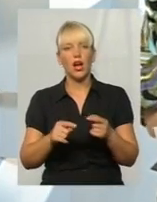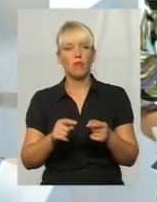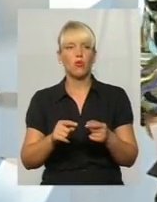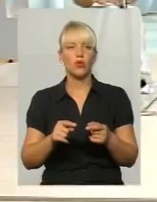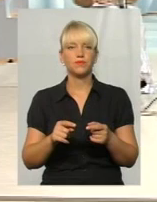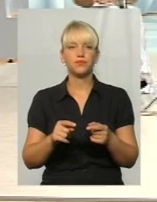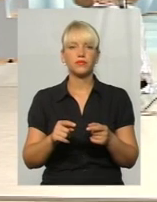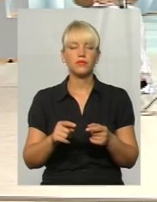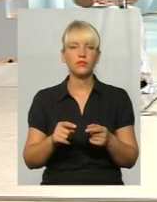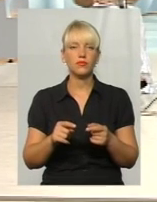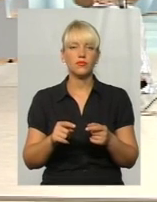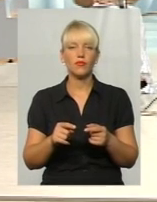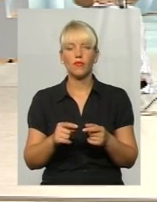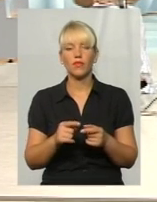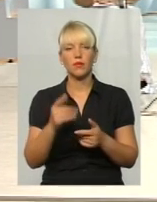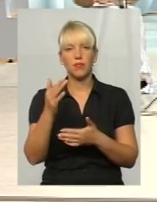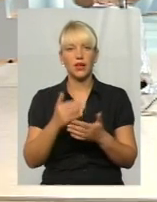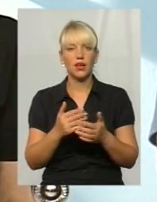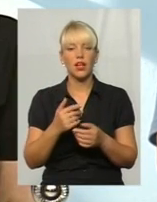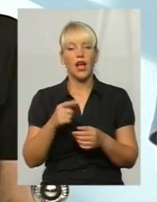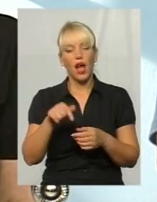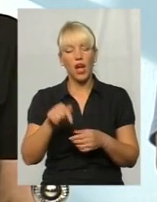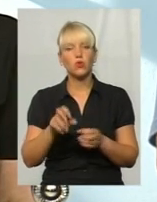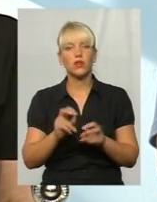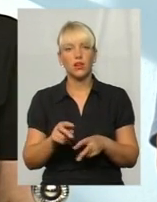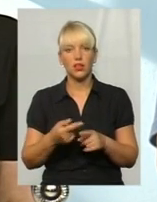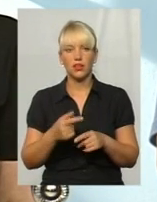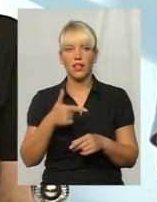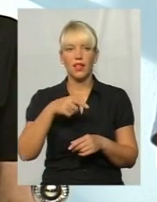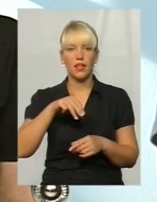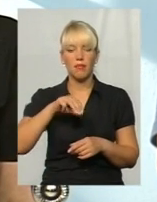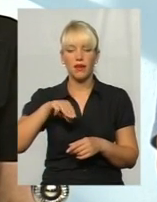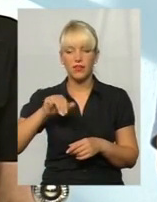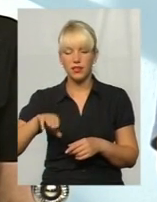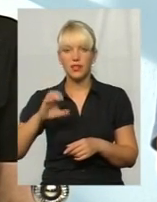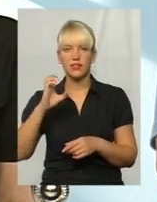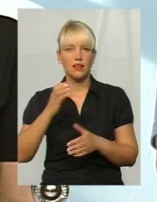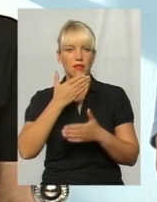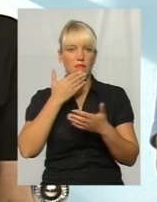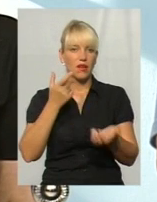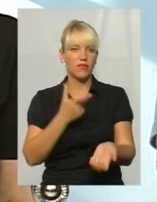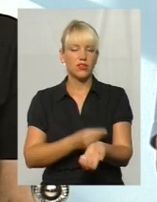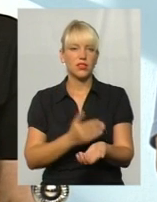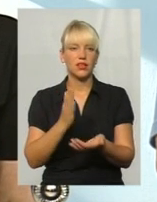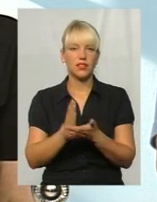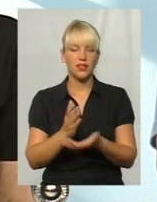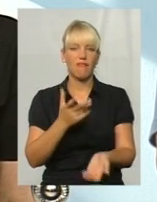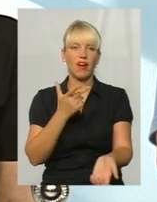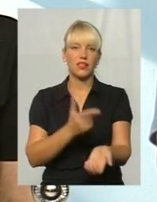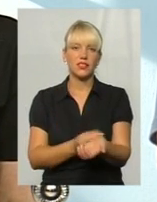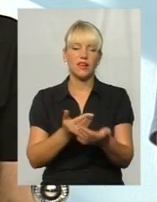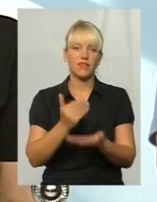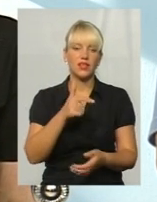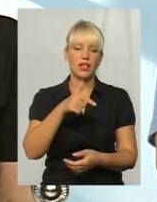На жаль, вакцина від гепатиту С наразі в світі не існує. Є вакцина від гепатиту Б, яка